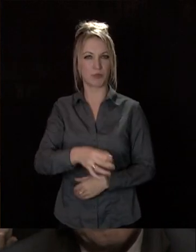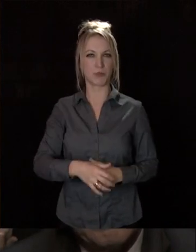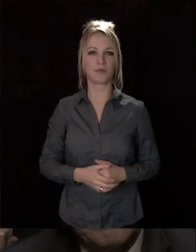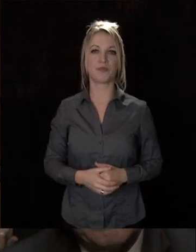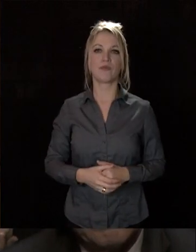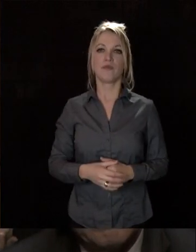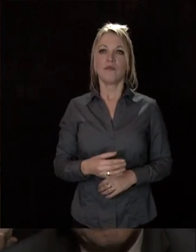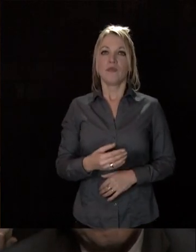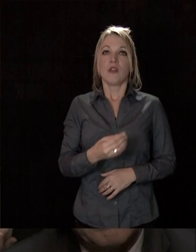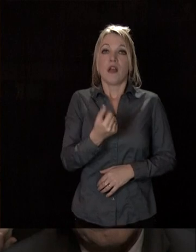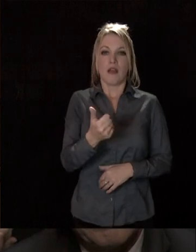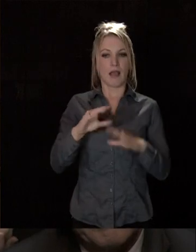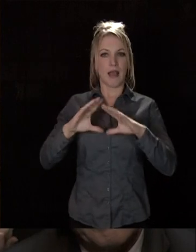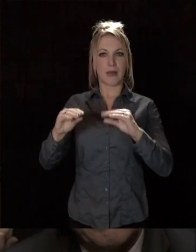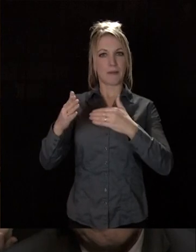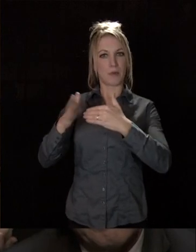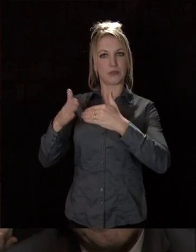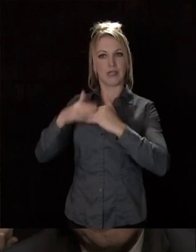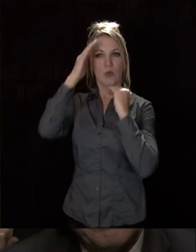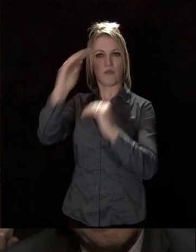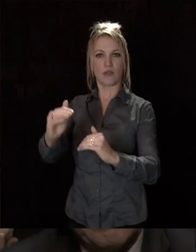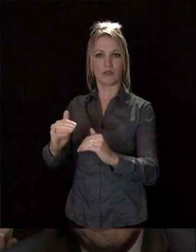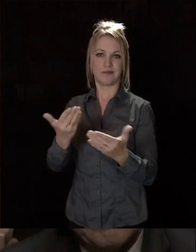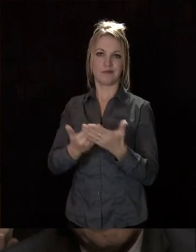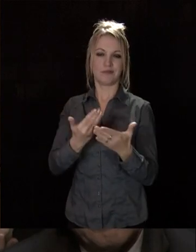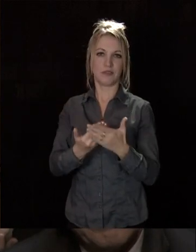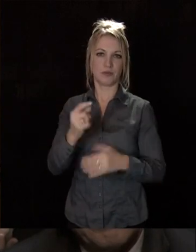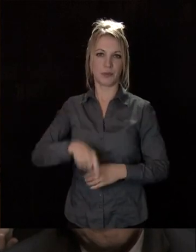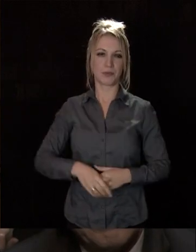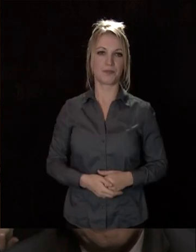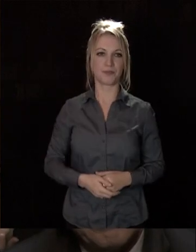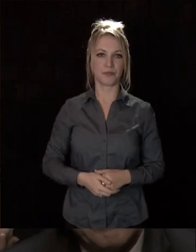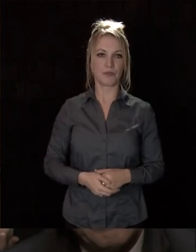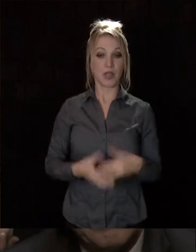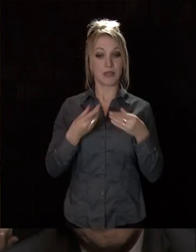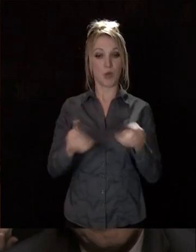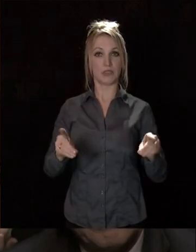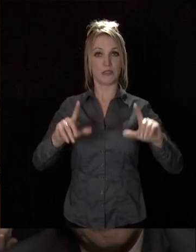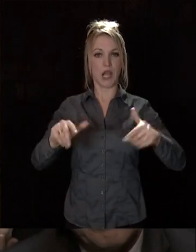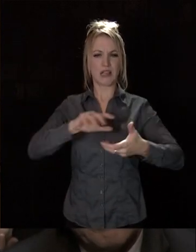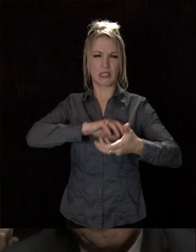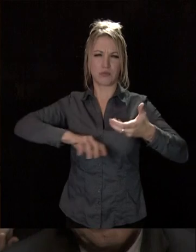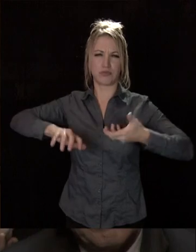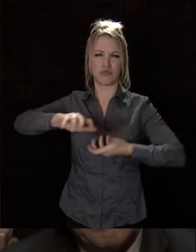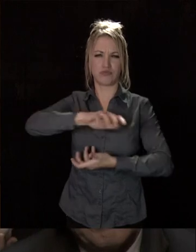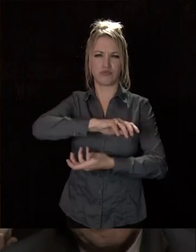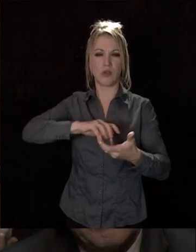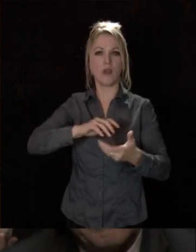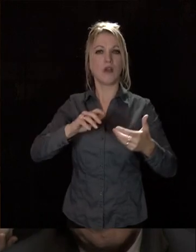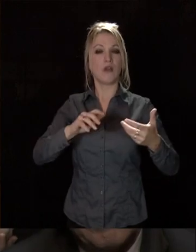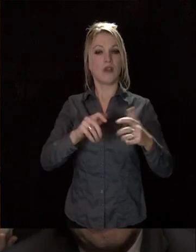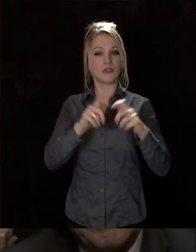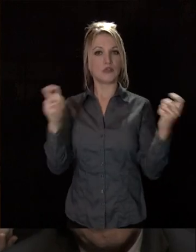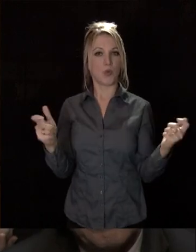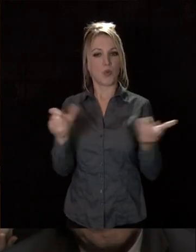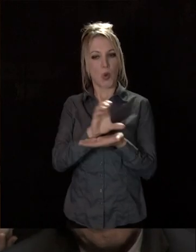un seul espace de proximité et de confiance, c'est bien celui-là. Dans notre démocratie en crise, l'institution communale